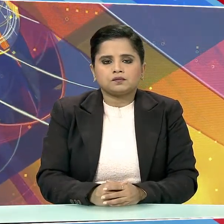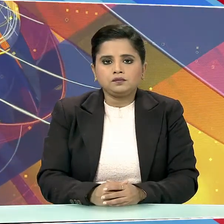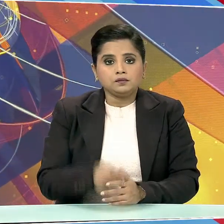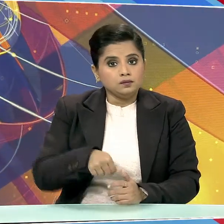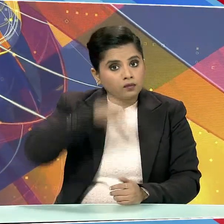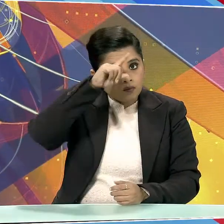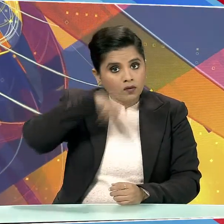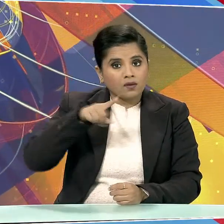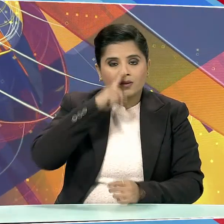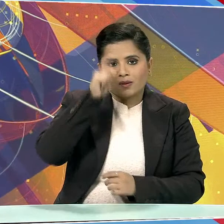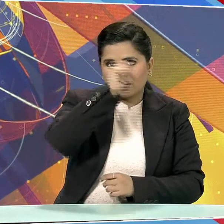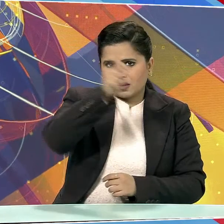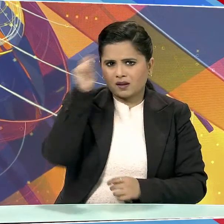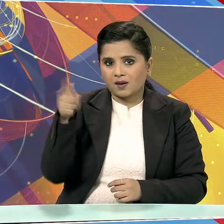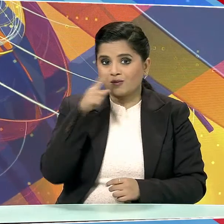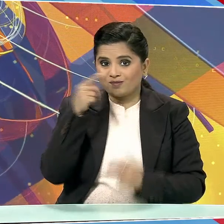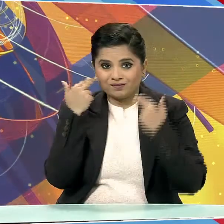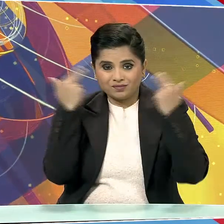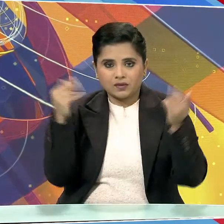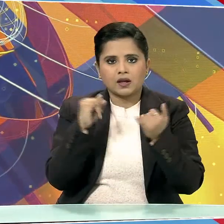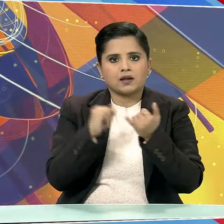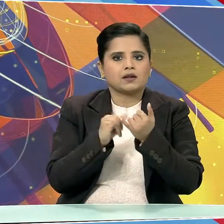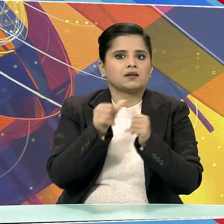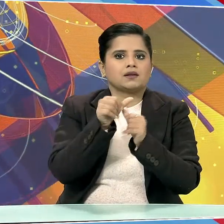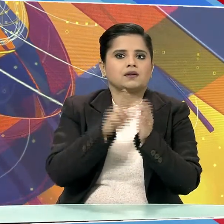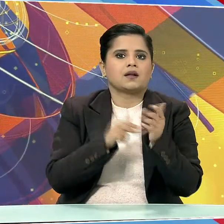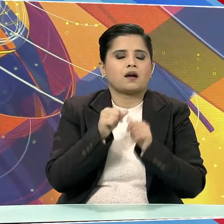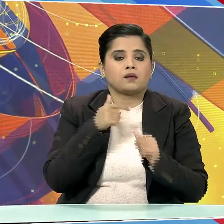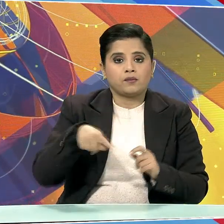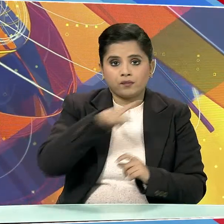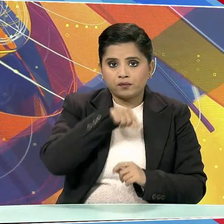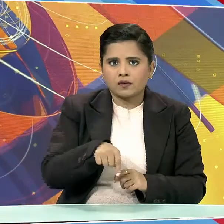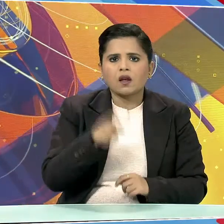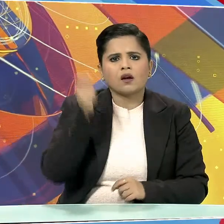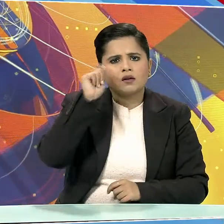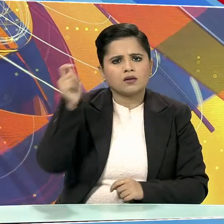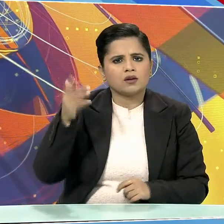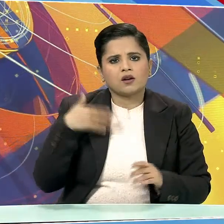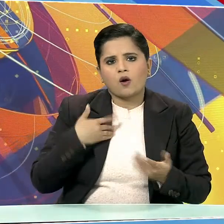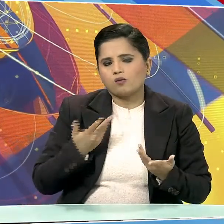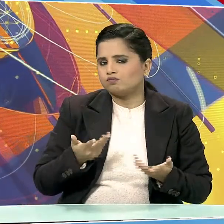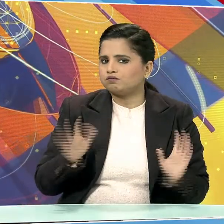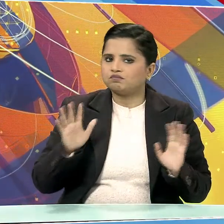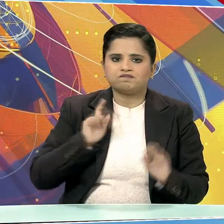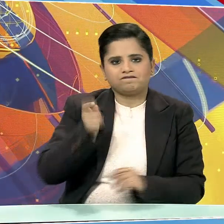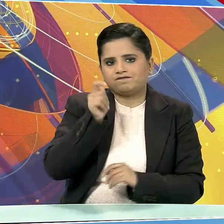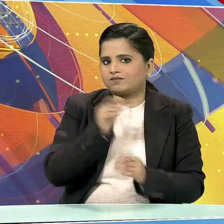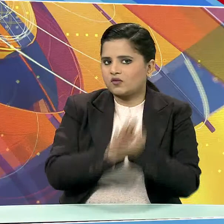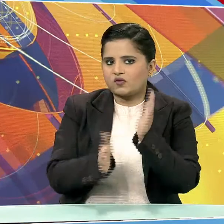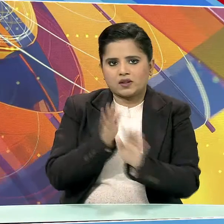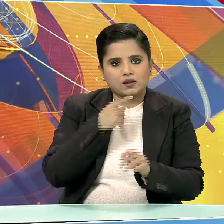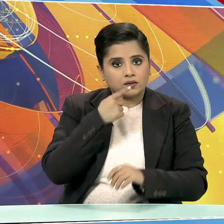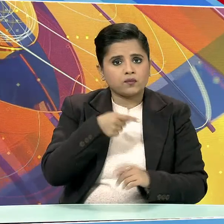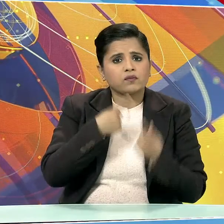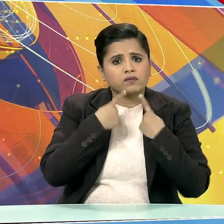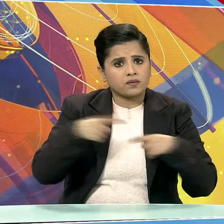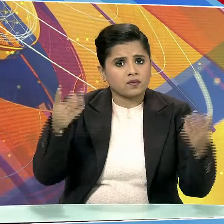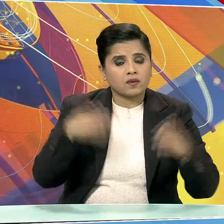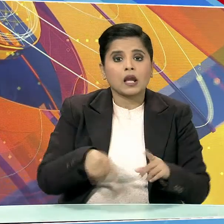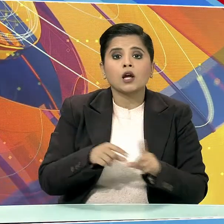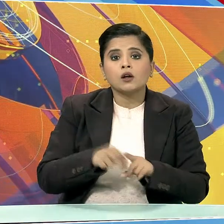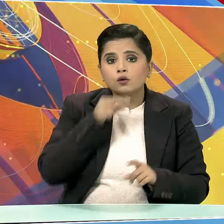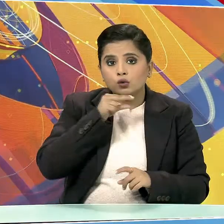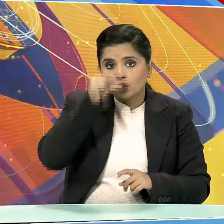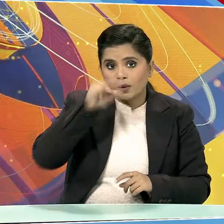बहरती ये टेनिस स्टार किलाडी सानिया बिर्जा ने टेनिस को अलविदा कहने का मन मना लिया है। उन्होंने एलान किया है कि